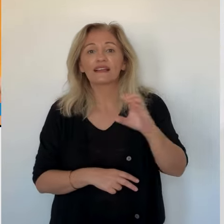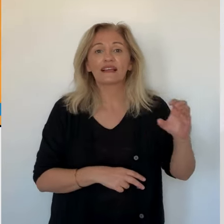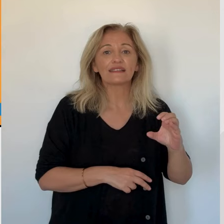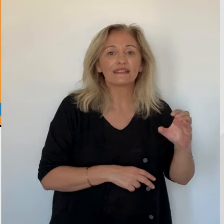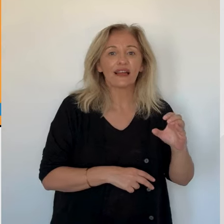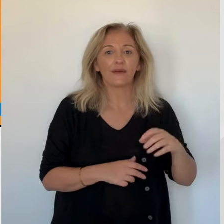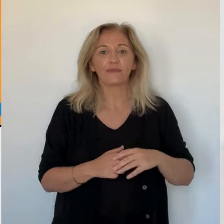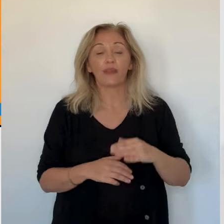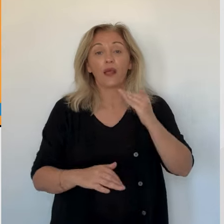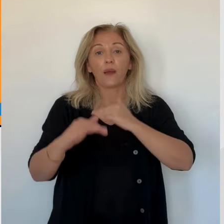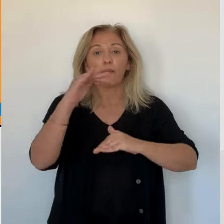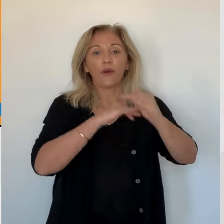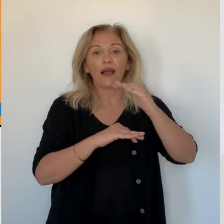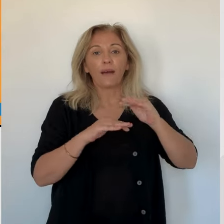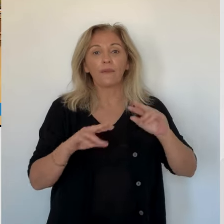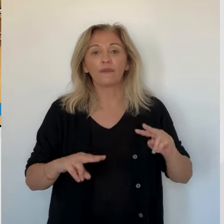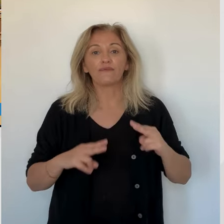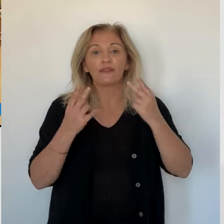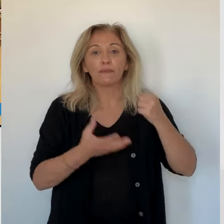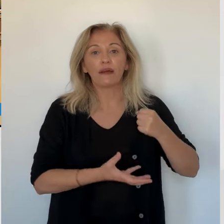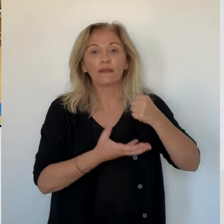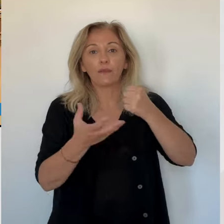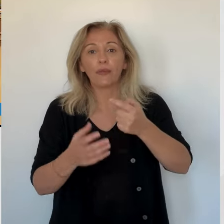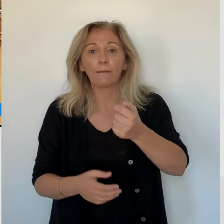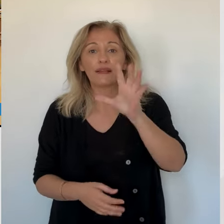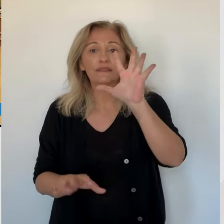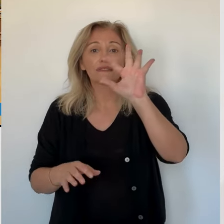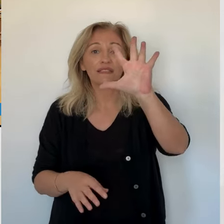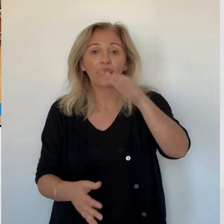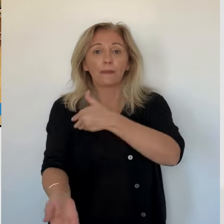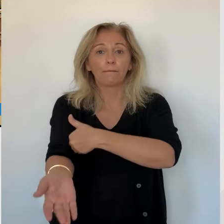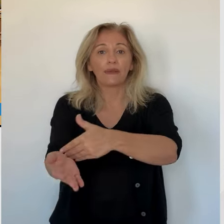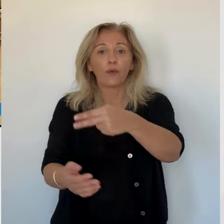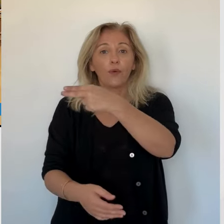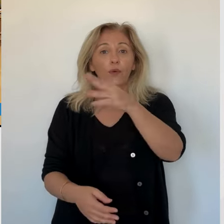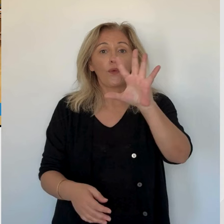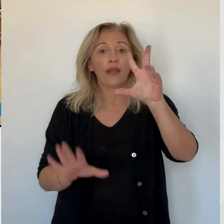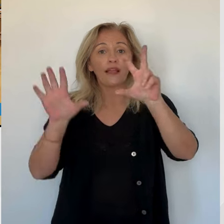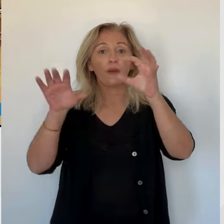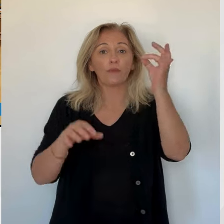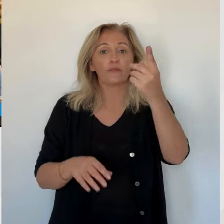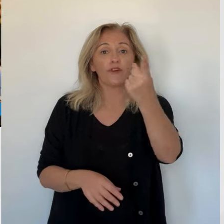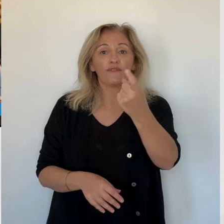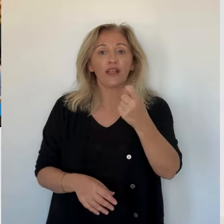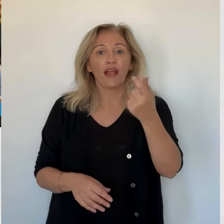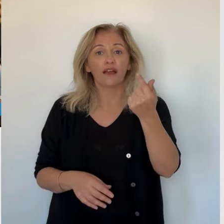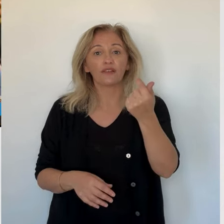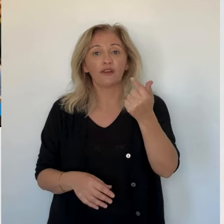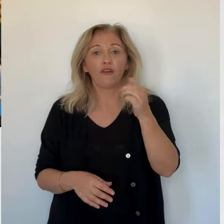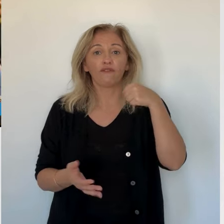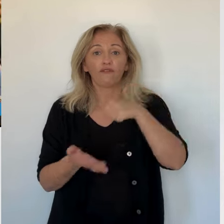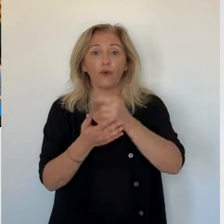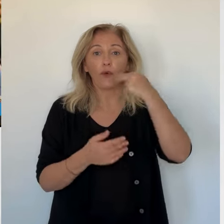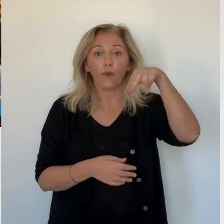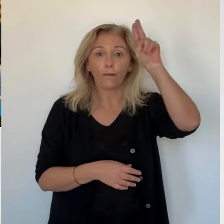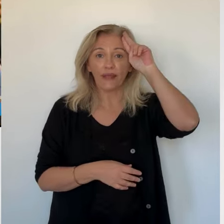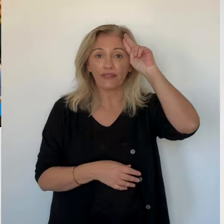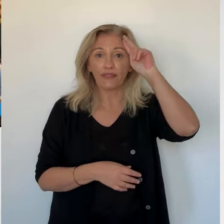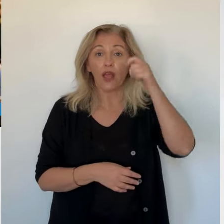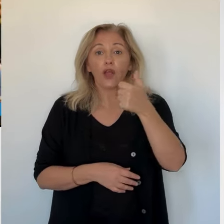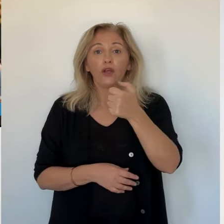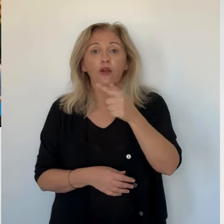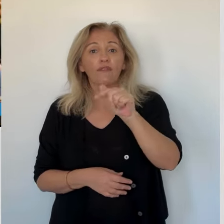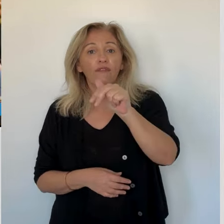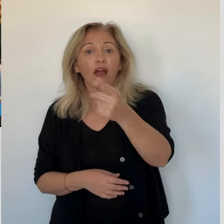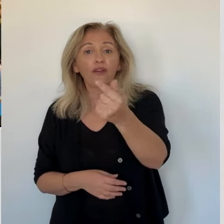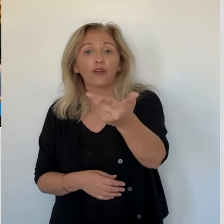près de 5 millions d'euros, dont 80% sont financés par le Fonds européen FEDER. La Corse bénéficiera d'un cinquième de l'enveloppe,